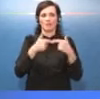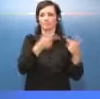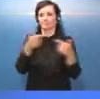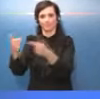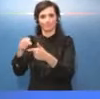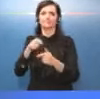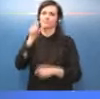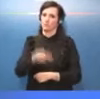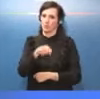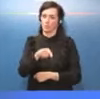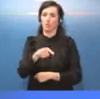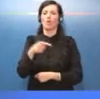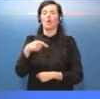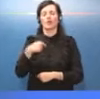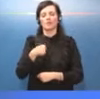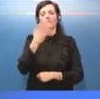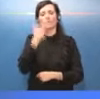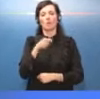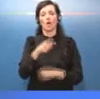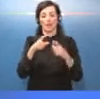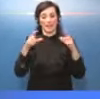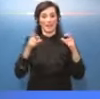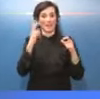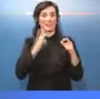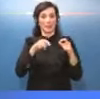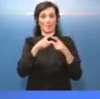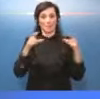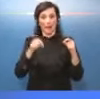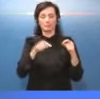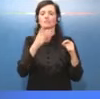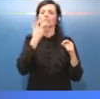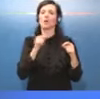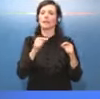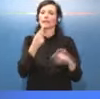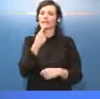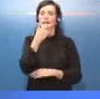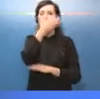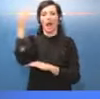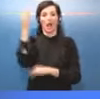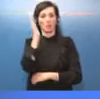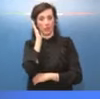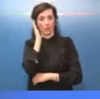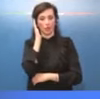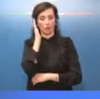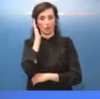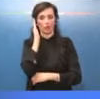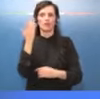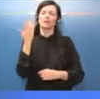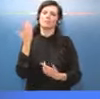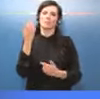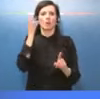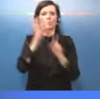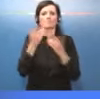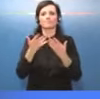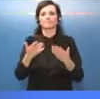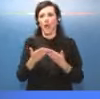ulteriore passo in avanti ed estendiamo l'utilizzo del Green Pass in modo particolare agli alberghi ed è un modo per aiutare le